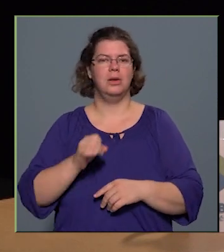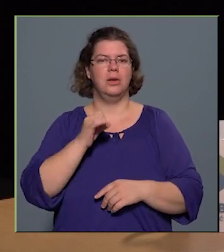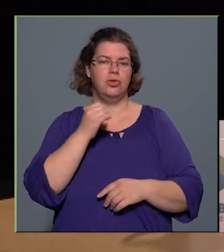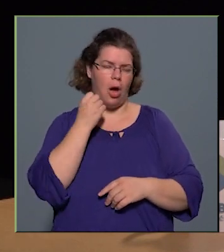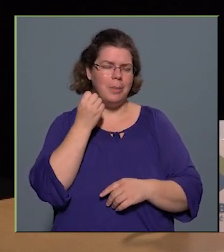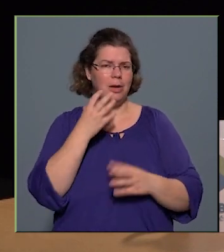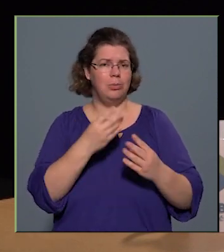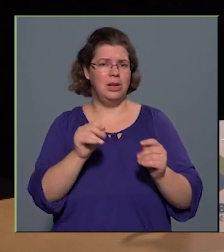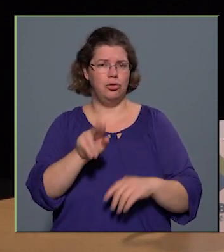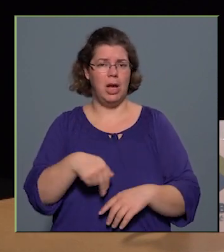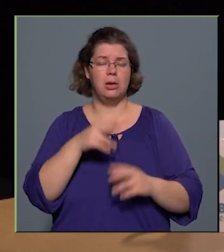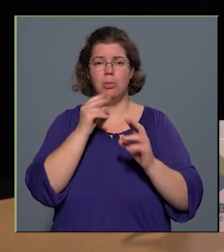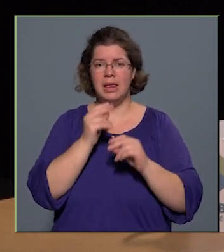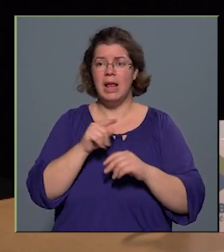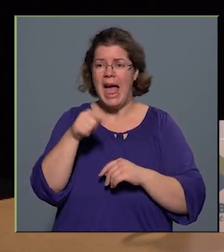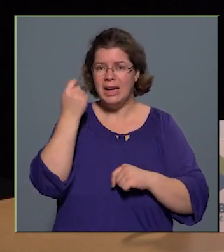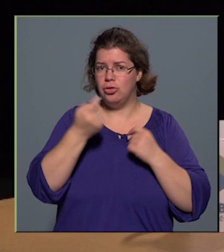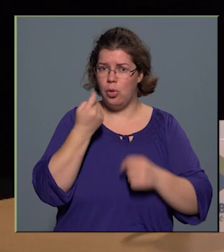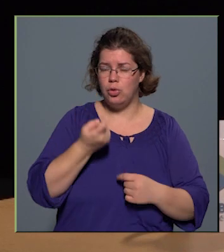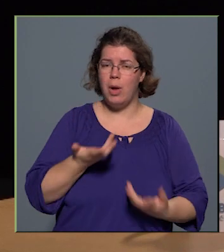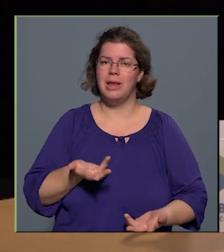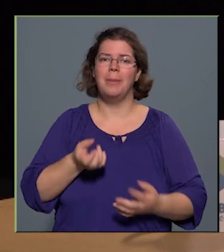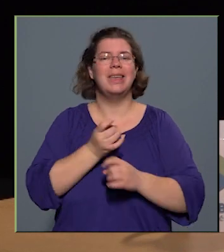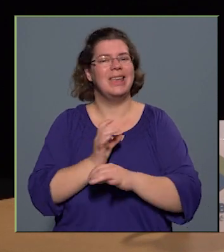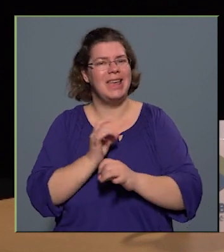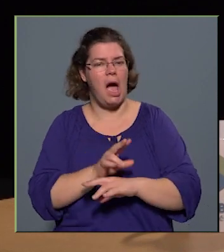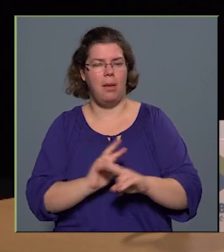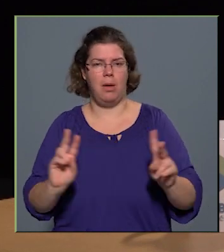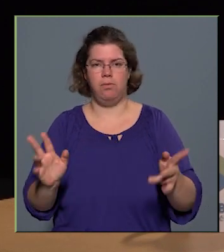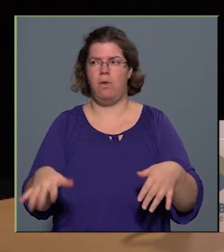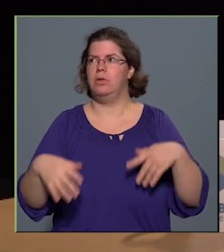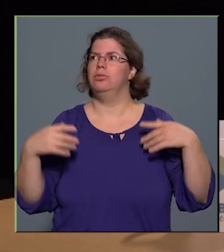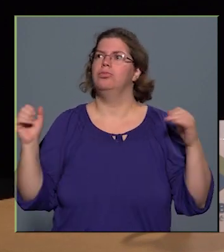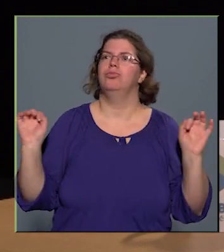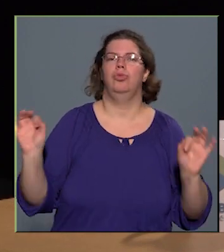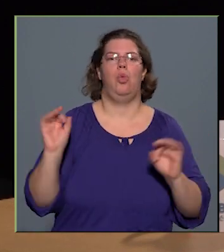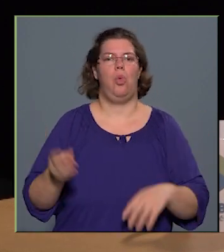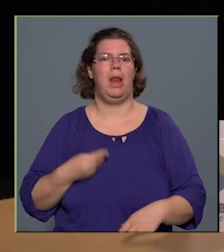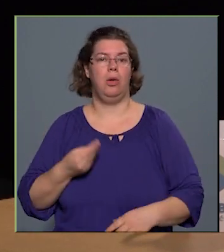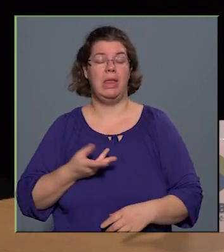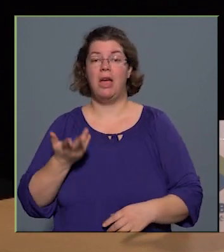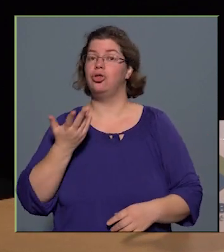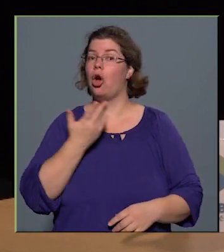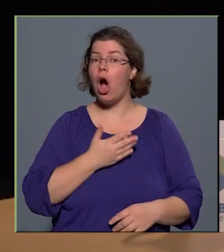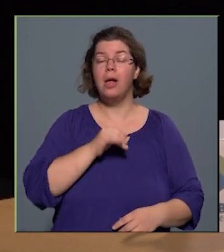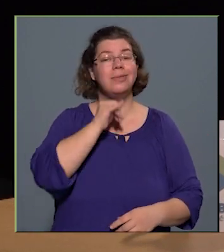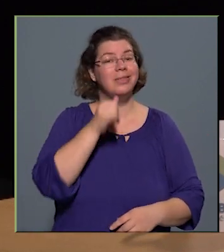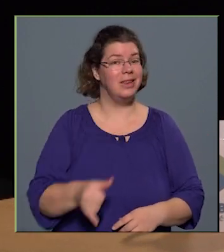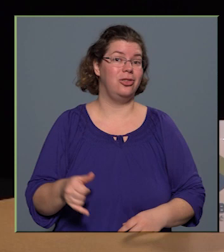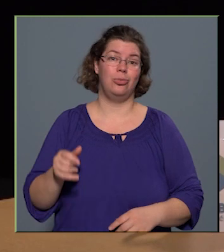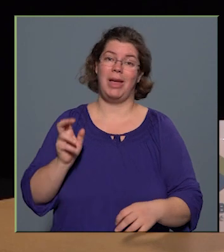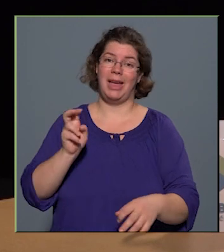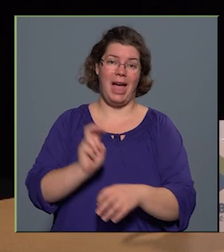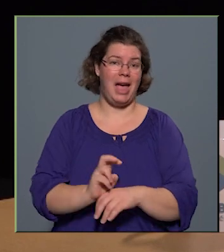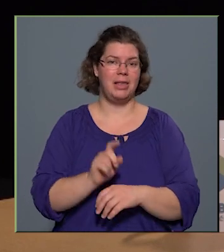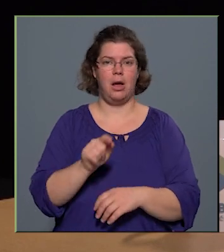az elején beszéltem, akkor erre is gondoltam, hogy hiába van nagyon jó előadásunk, de hogyha nincsen meg ehhez